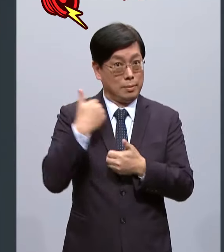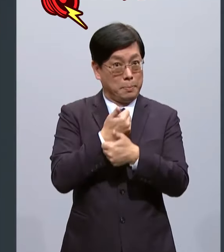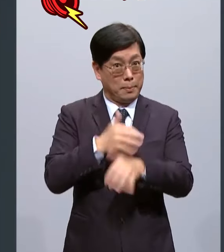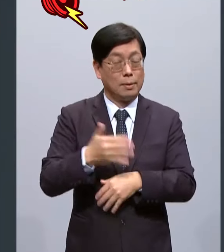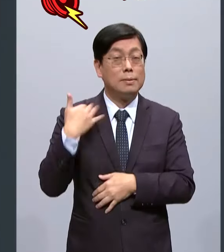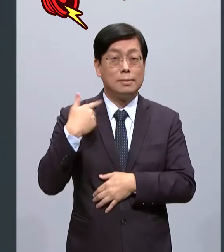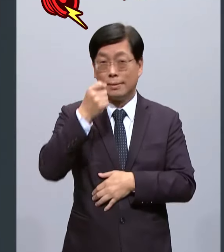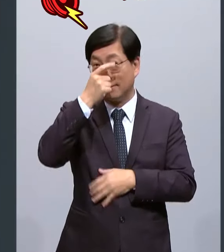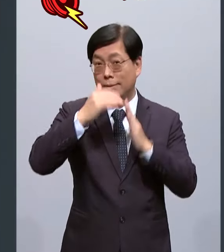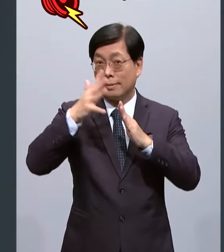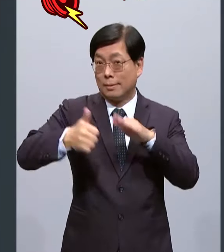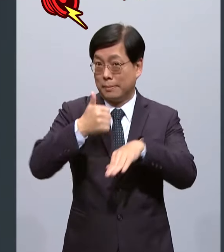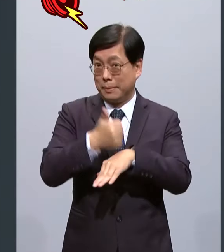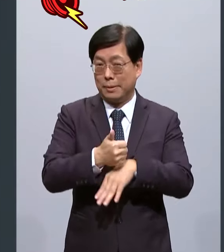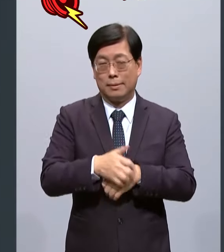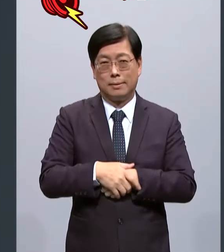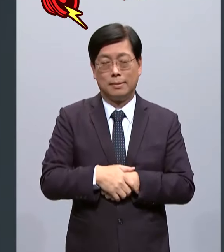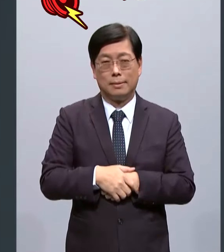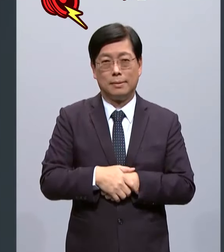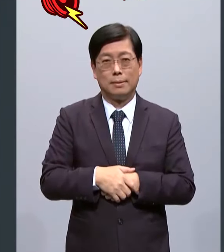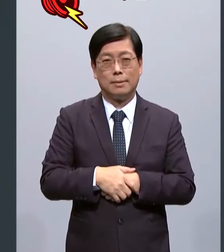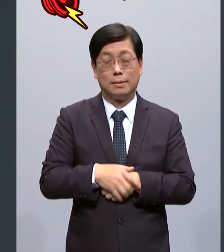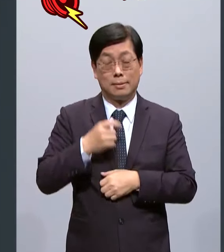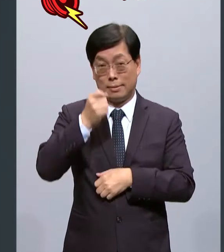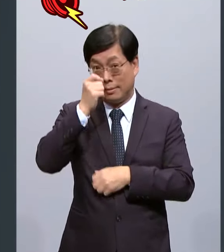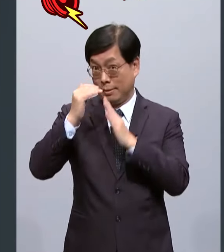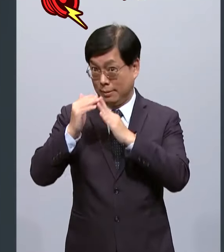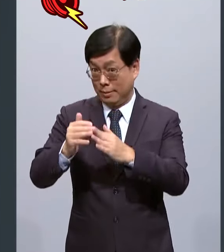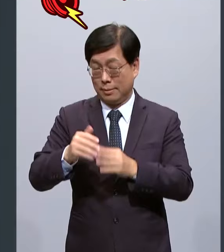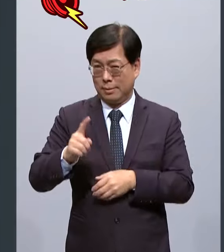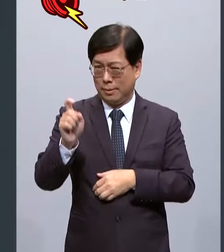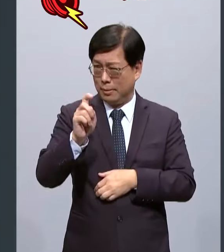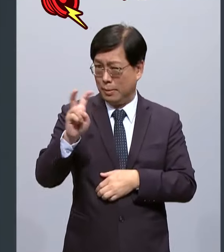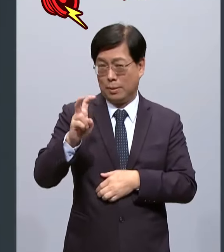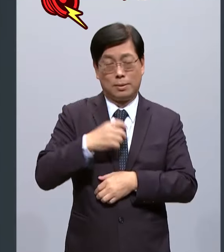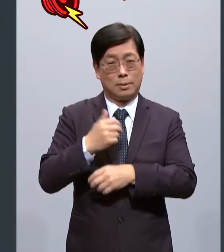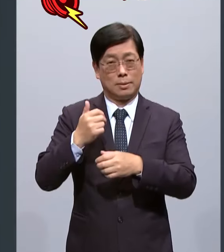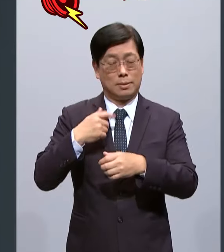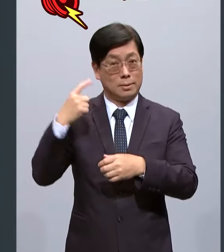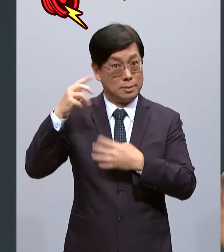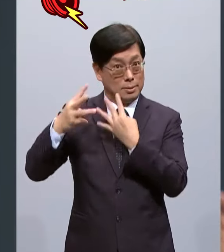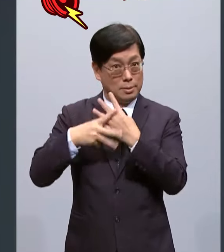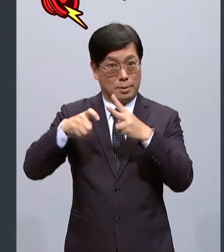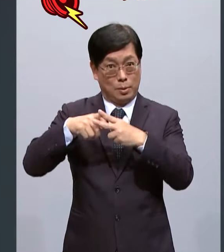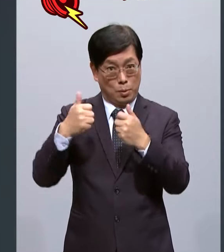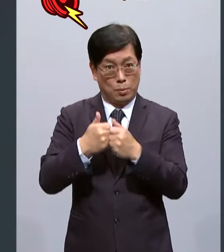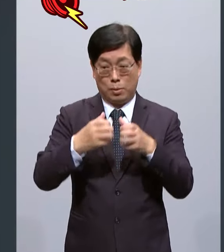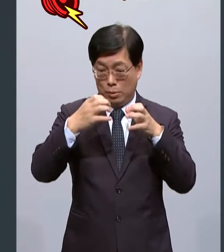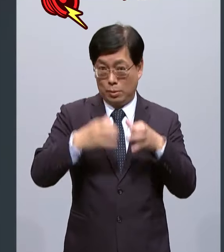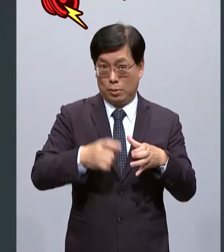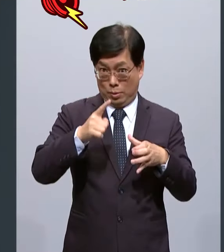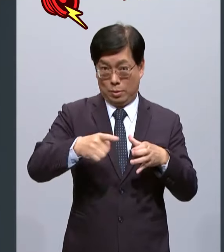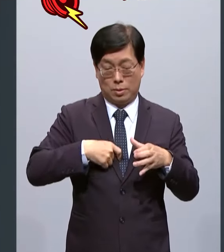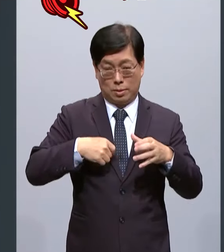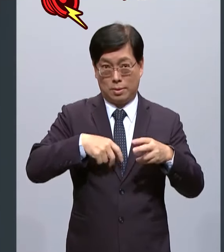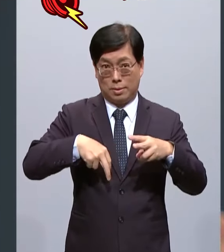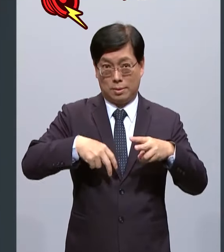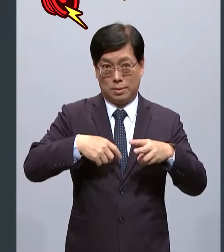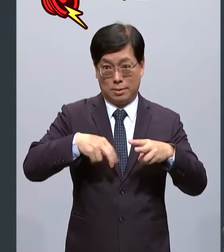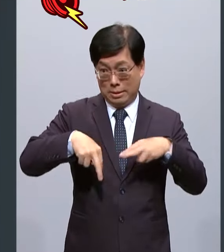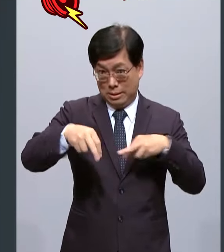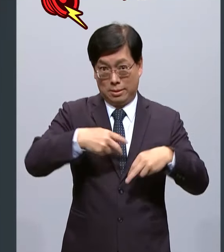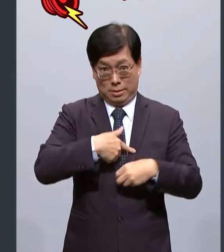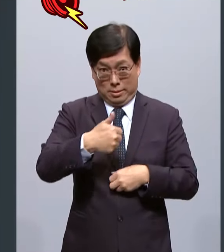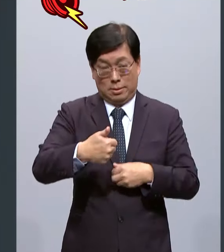我在当台南市长的时候跟我们台南市十几个职业工会来组一个做工行善团这